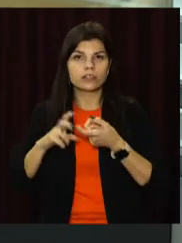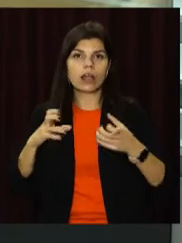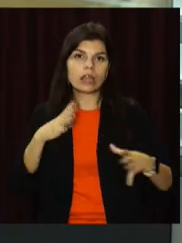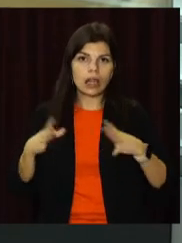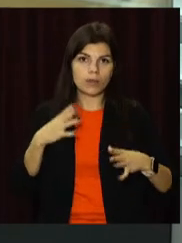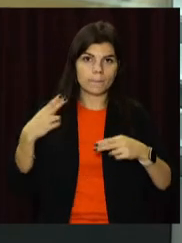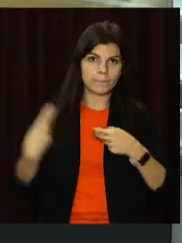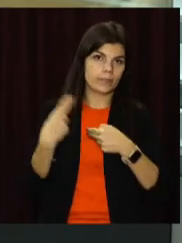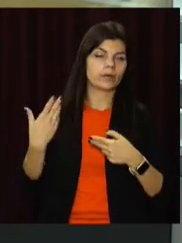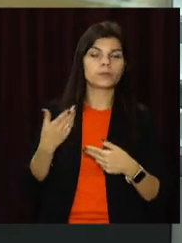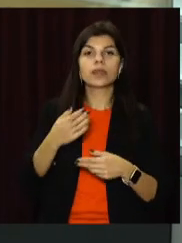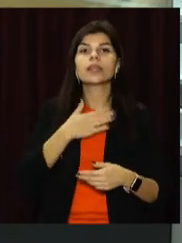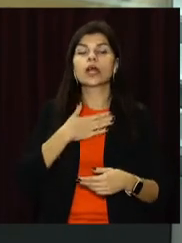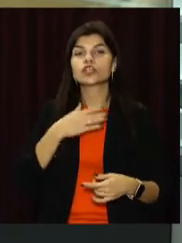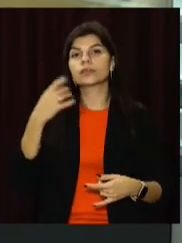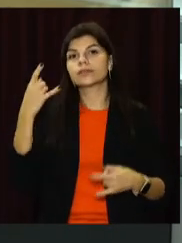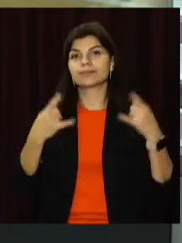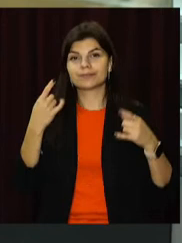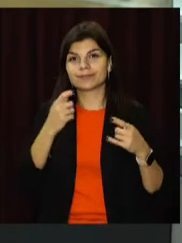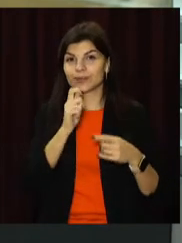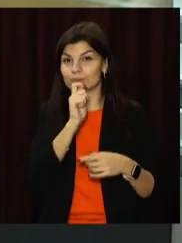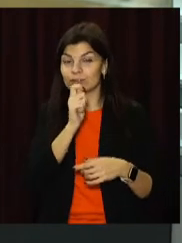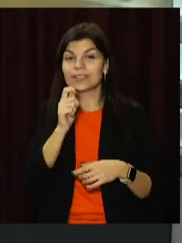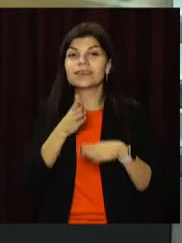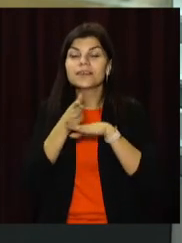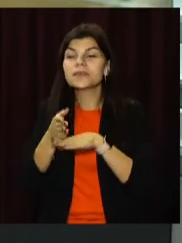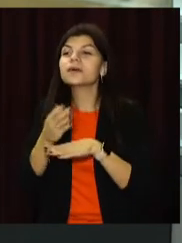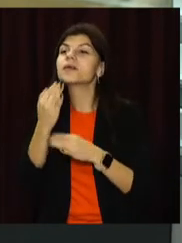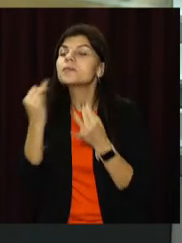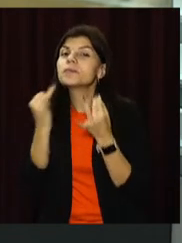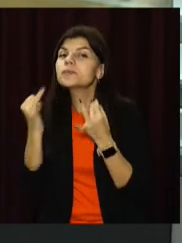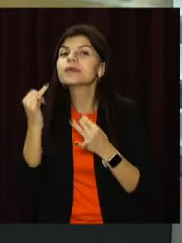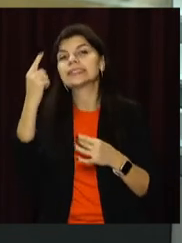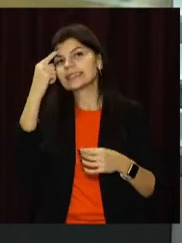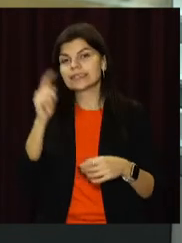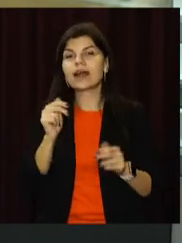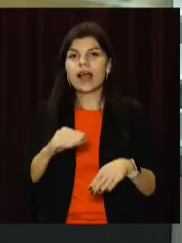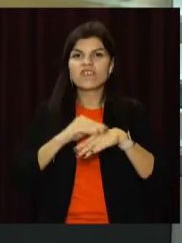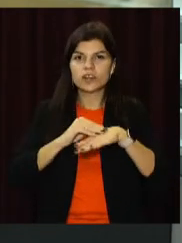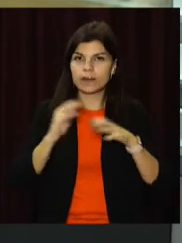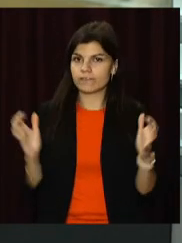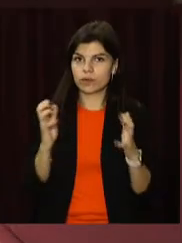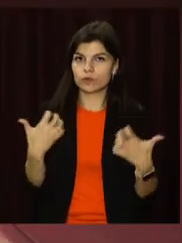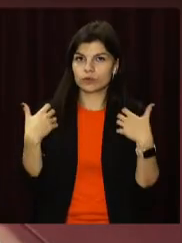'ячеслав Куліш знає, яких правил треба дотримуватись, аби не нашкодити здоров'ю та зберегти фізичну форму.